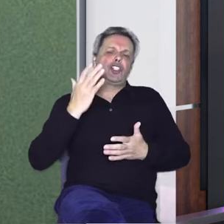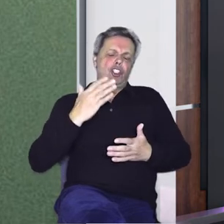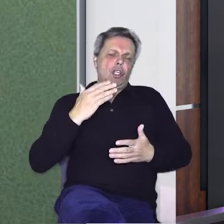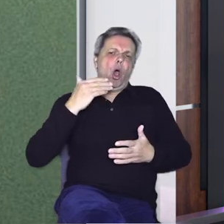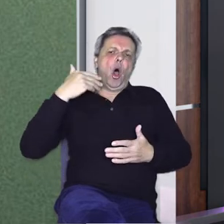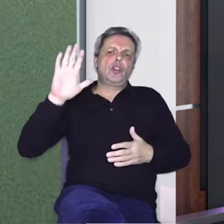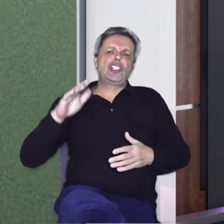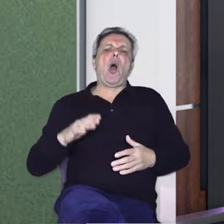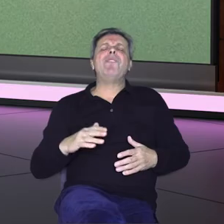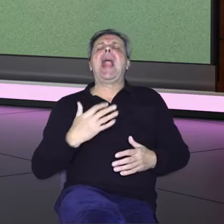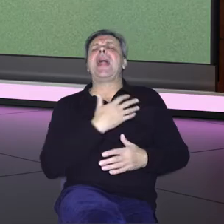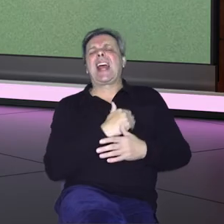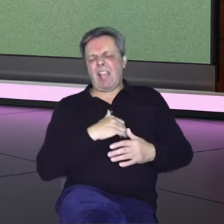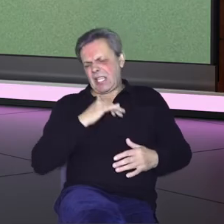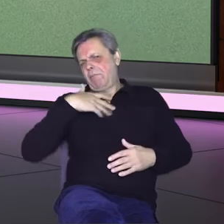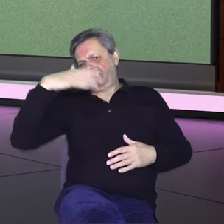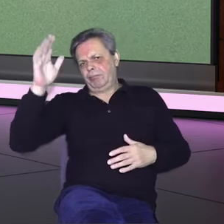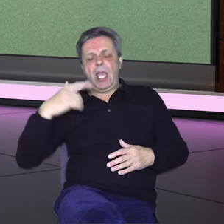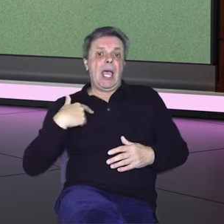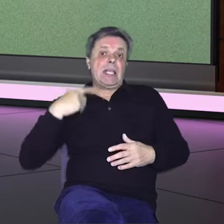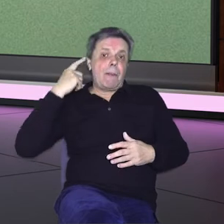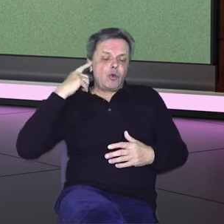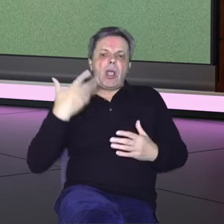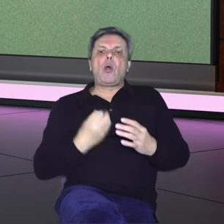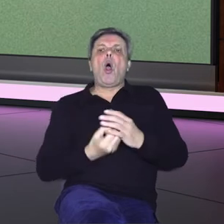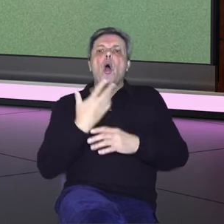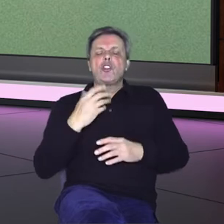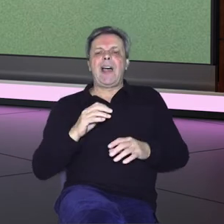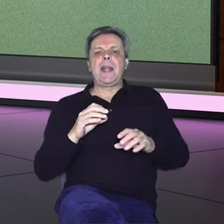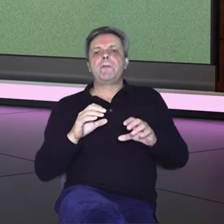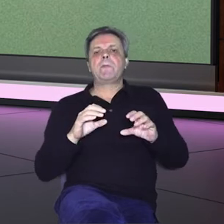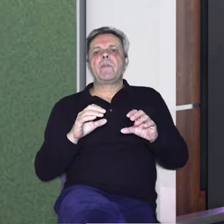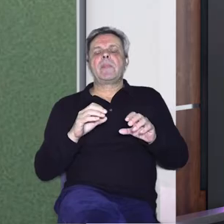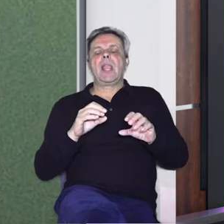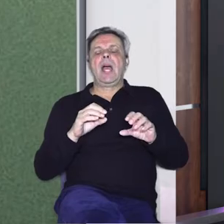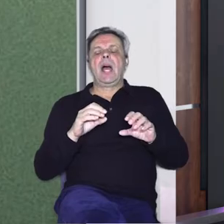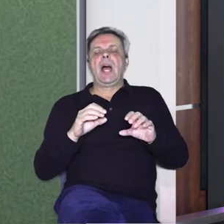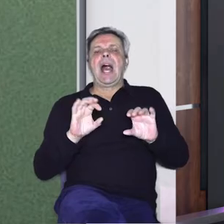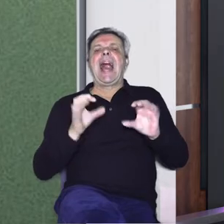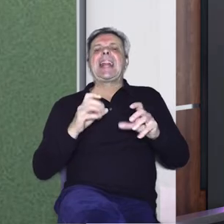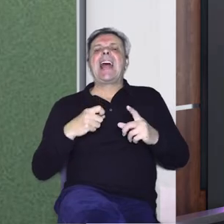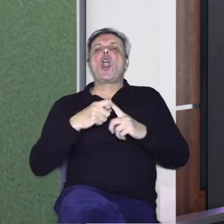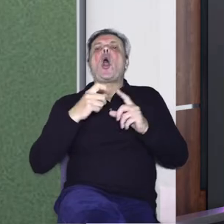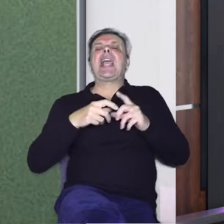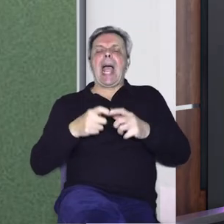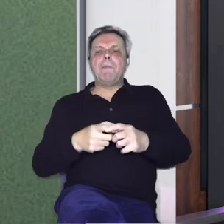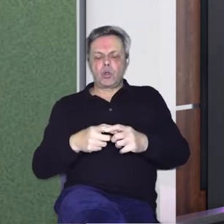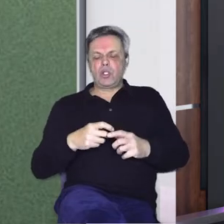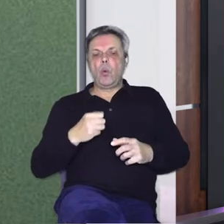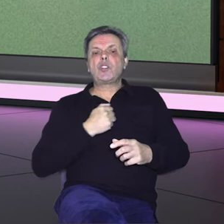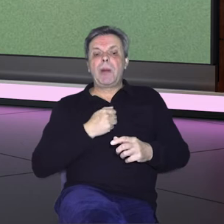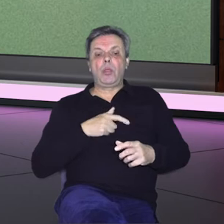i otišao van Hrvatske, sam čuo kako je osnovan neki radio kampus u Splitu, odnosno to je sve bila